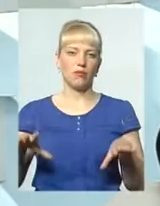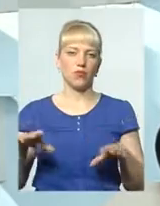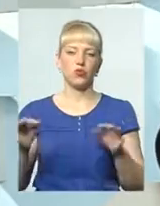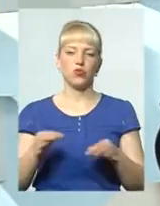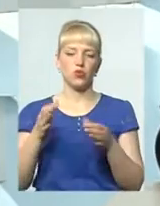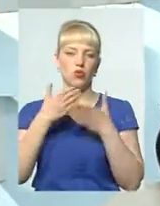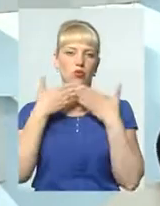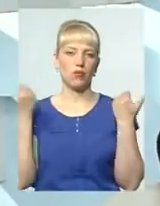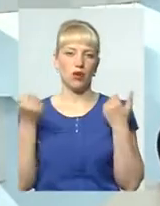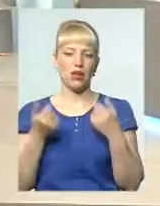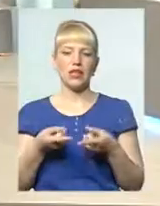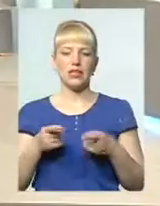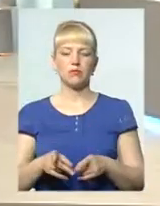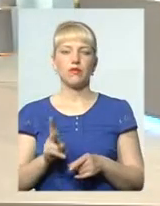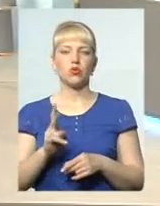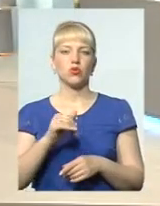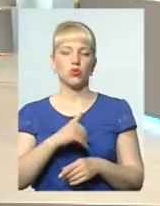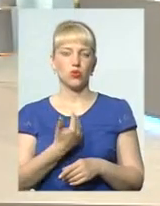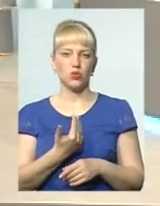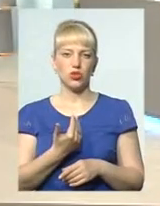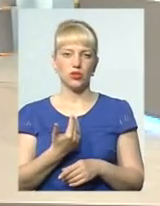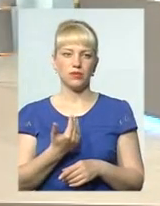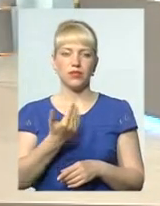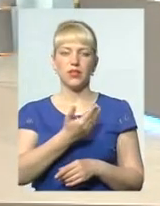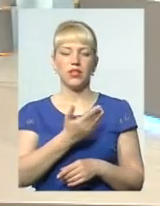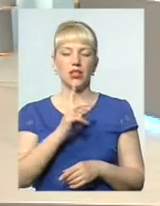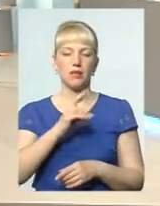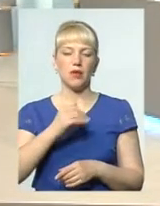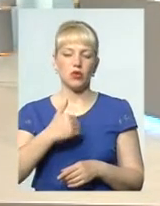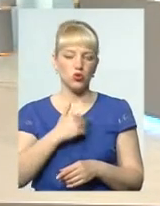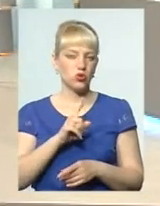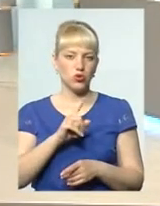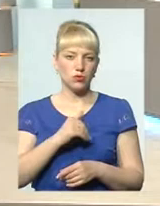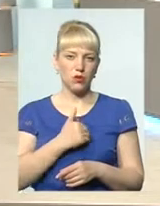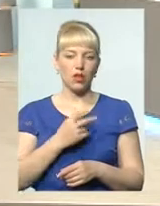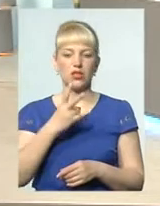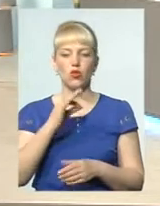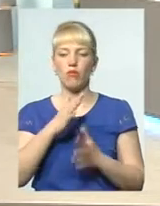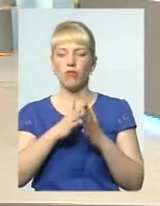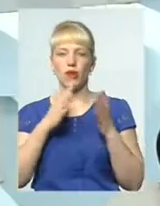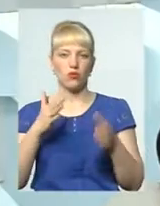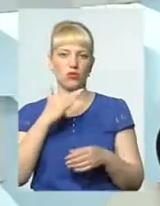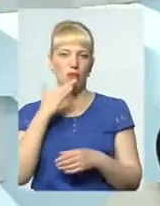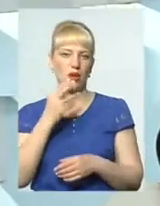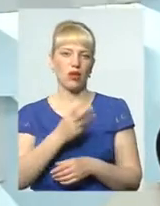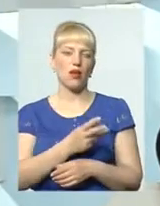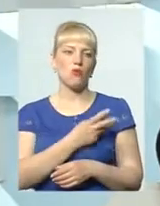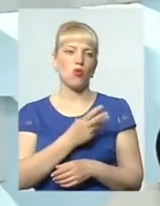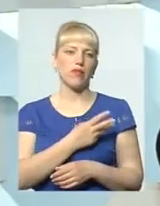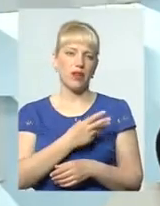І справді, ті, хто хоче, він прагне чогось. Але у багатьох просто відсутня мотивація.